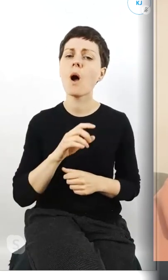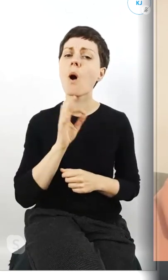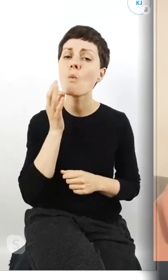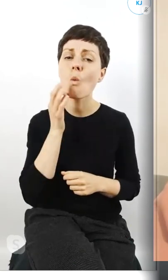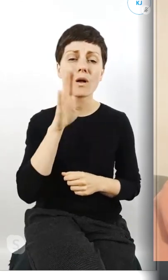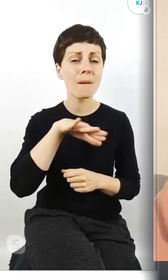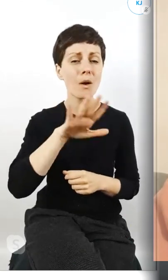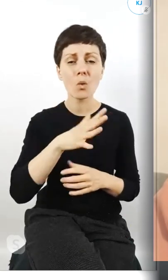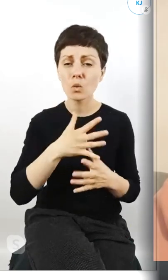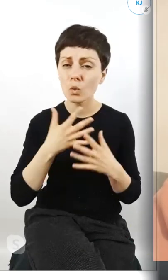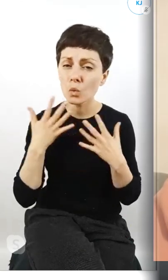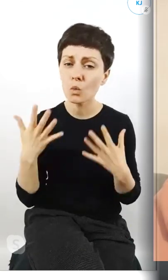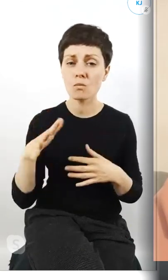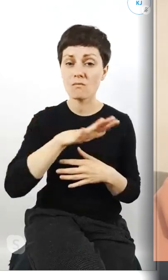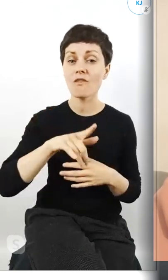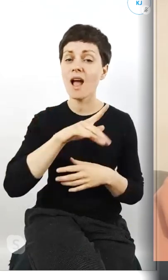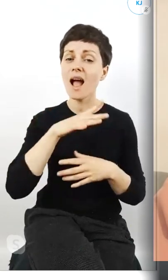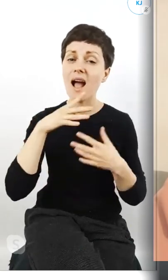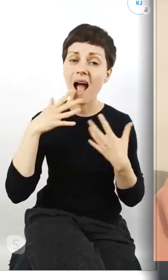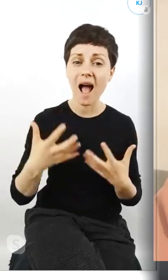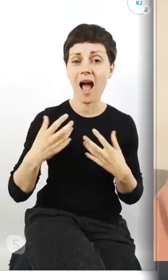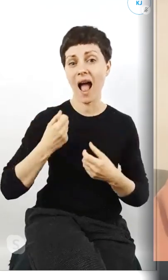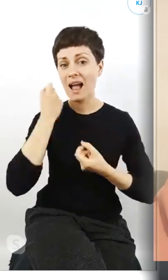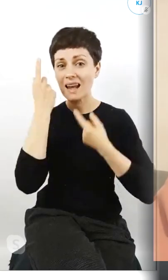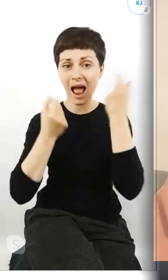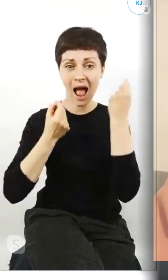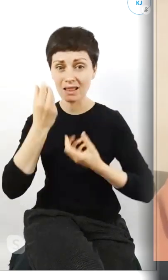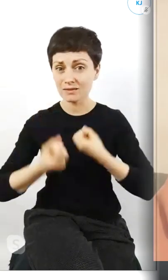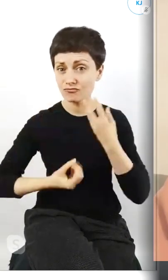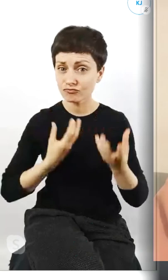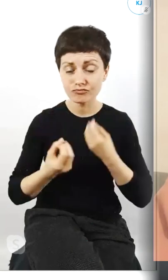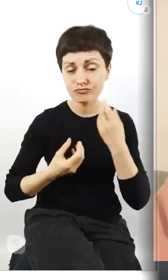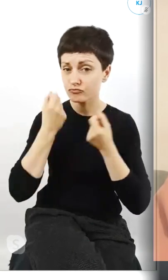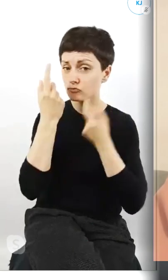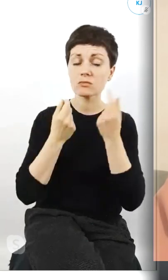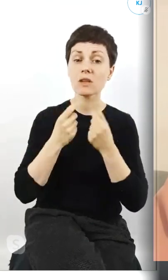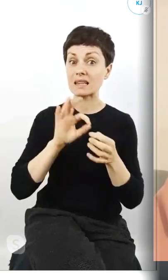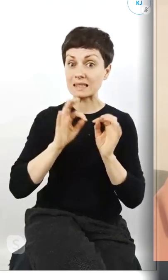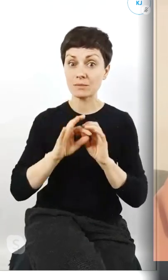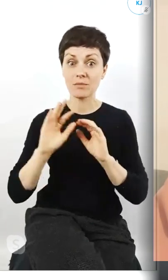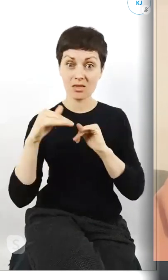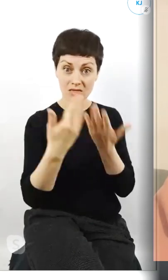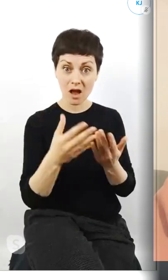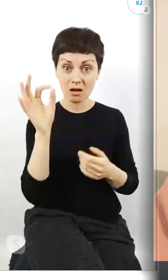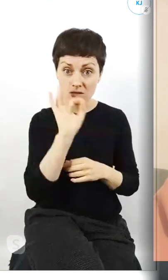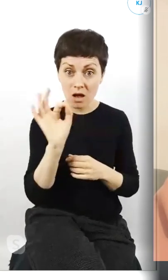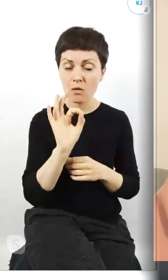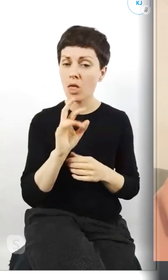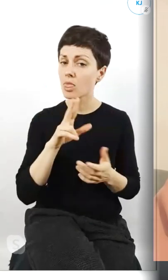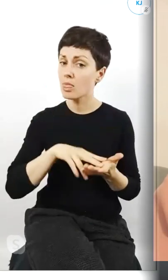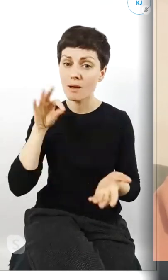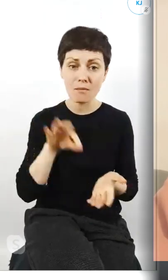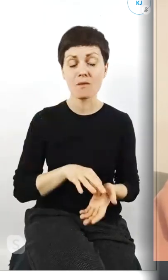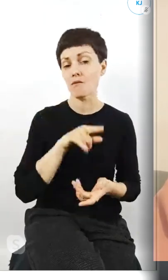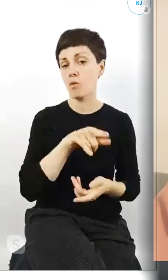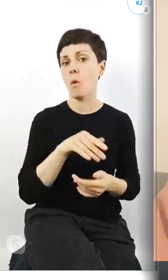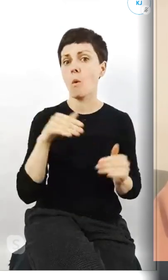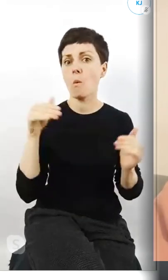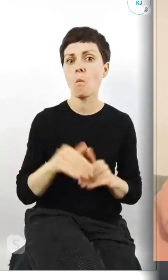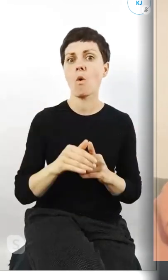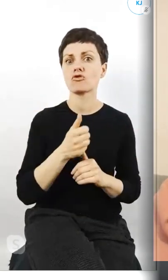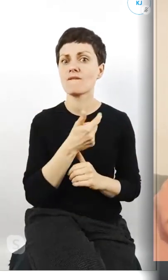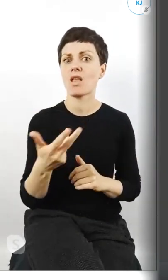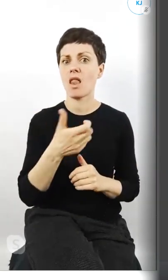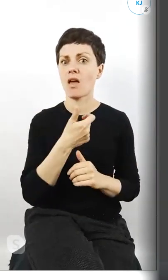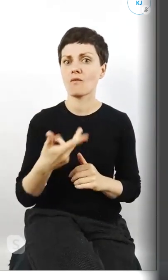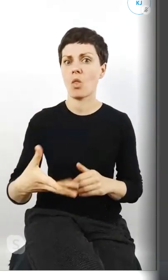popisu tutaj w zakresie kreatywności i wszystkiego i gdyby to rozwijać to naprawdę moglibyśmy mieć wiele wiele wiele